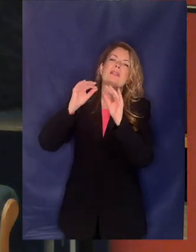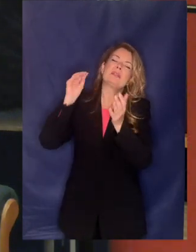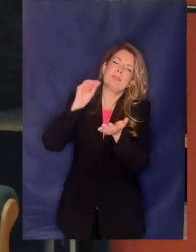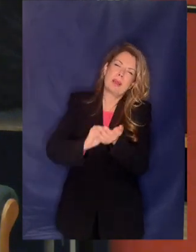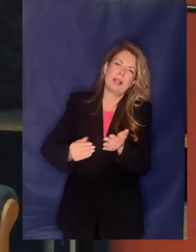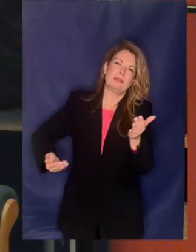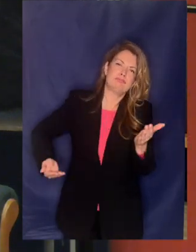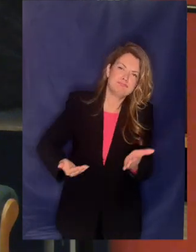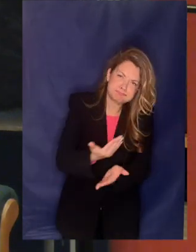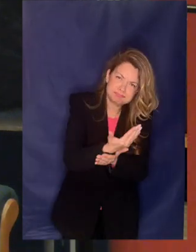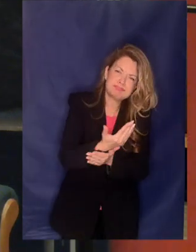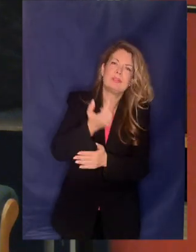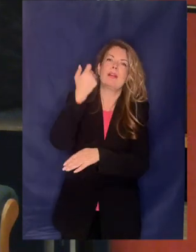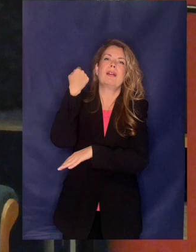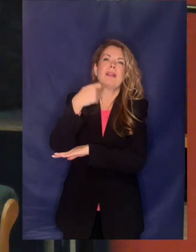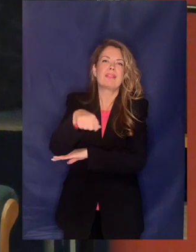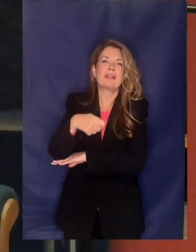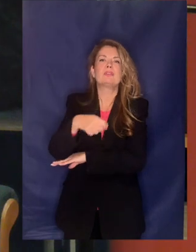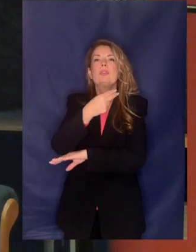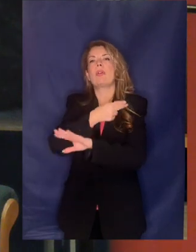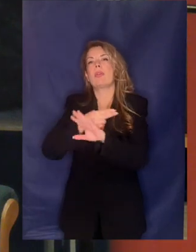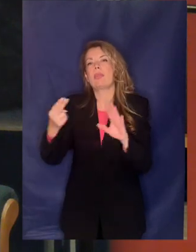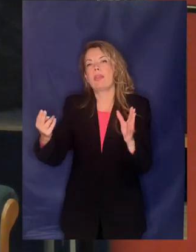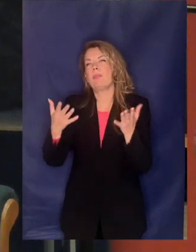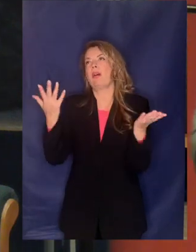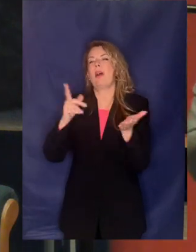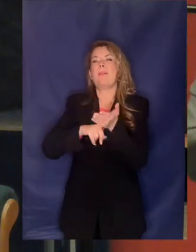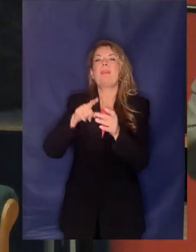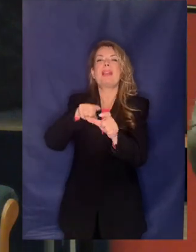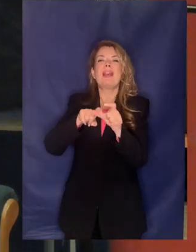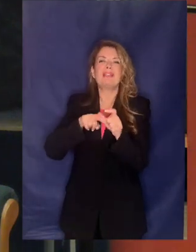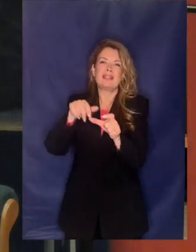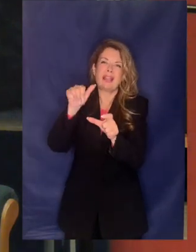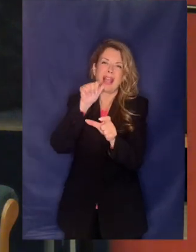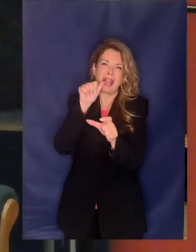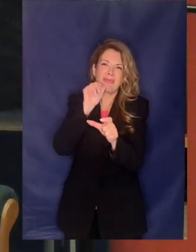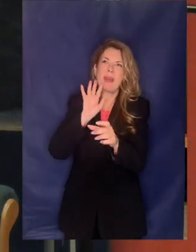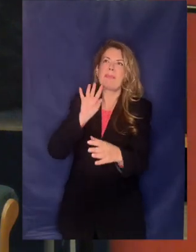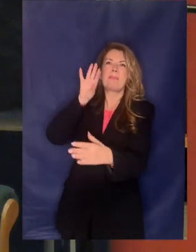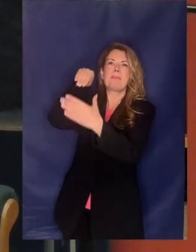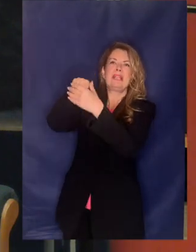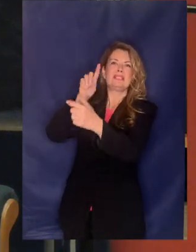όσον αφορά την έξοδο της εταιρείας από το υπερταμείο